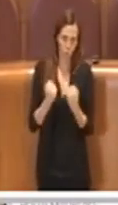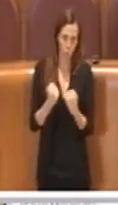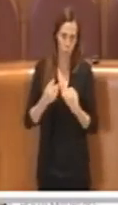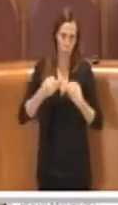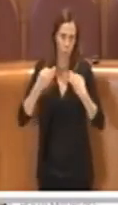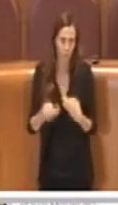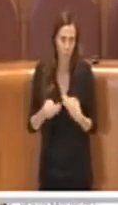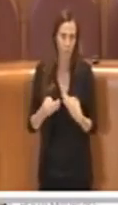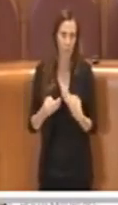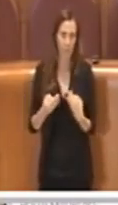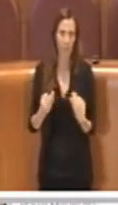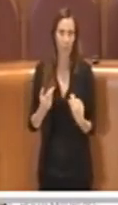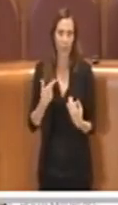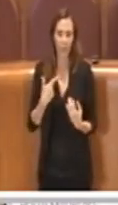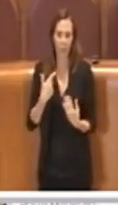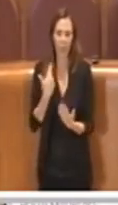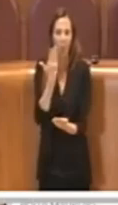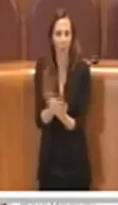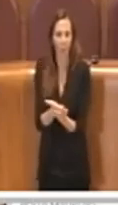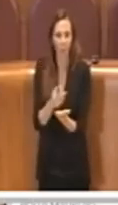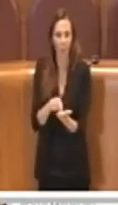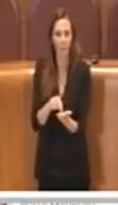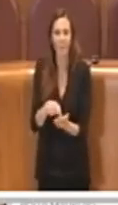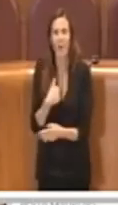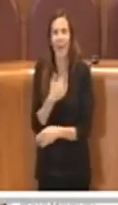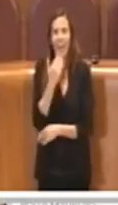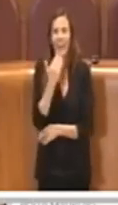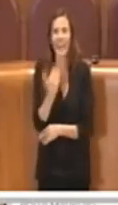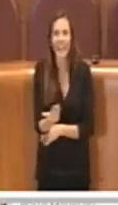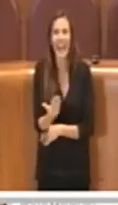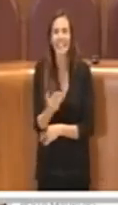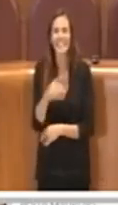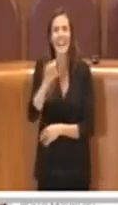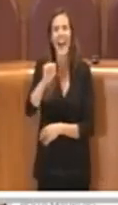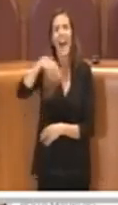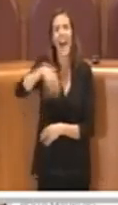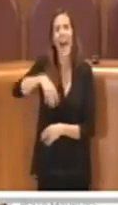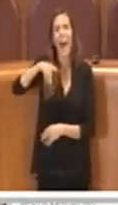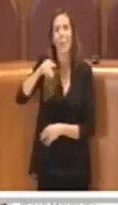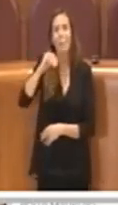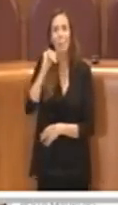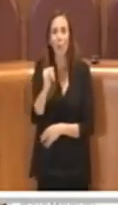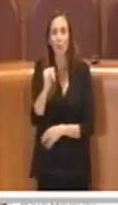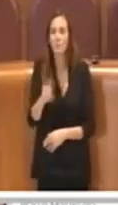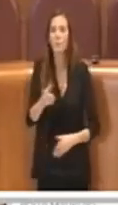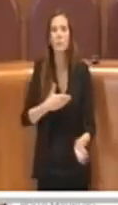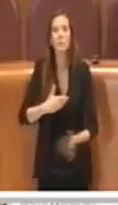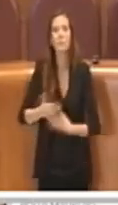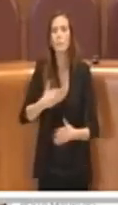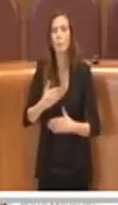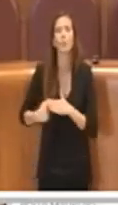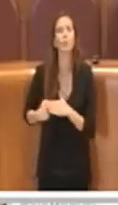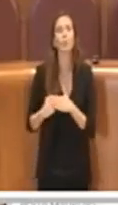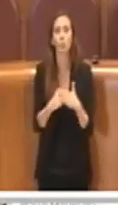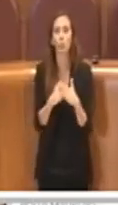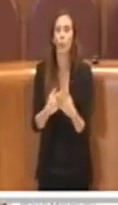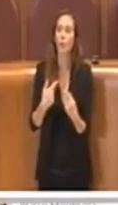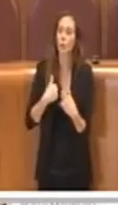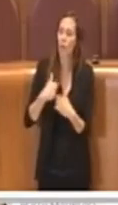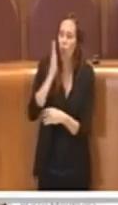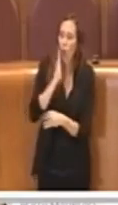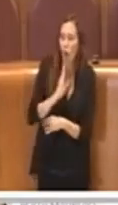scomposta alla proposta. Ringrazio pertanto Lampi, che con il suo tempestivo supporto mi ha confortata nella